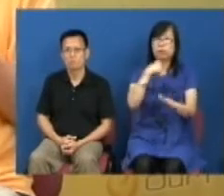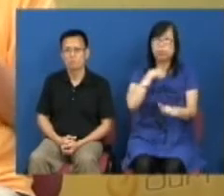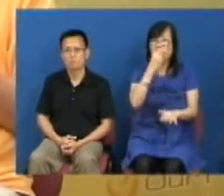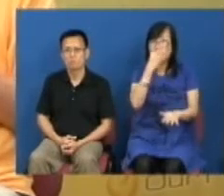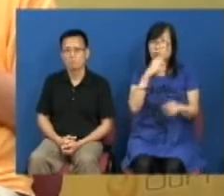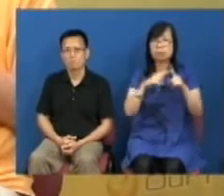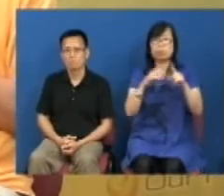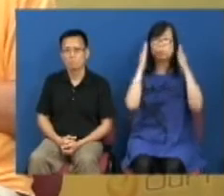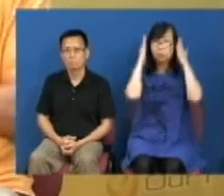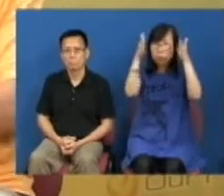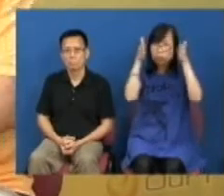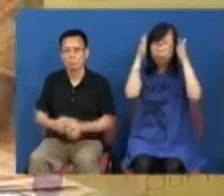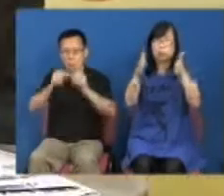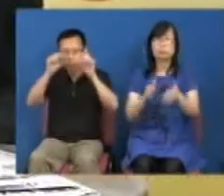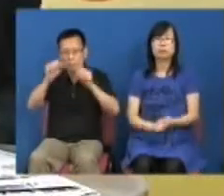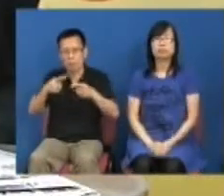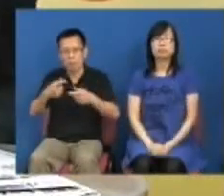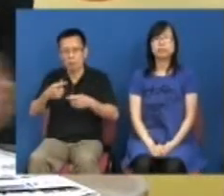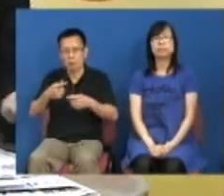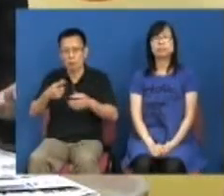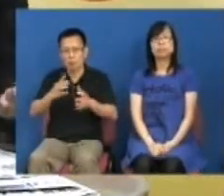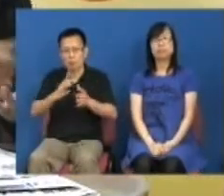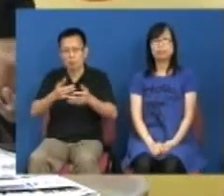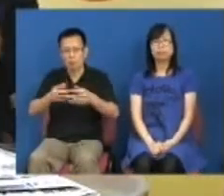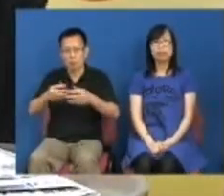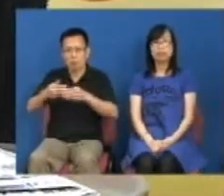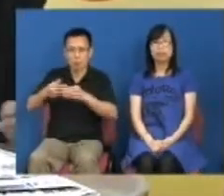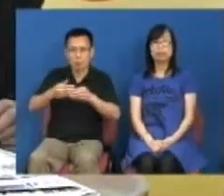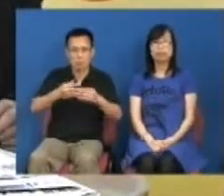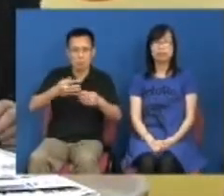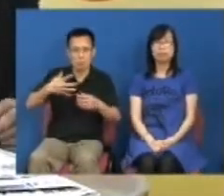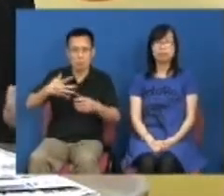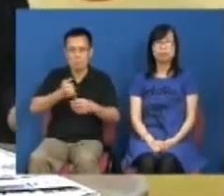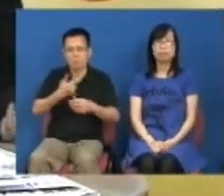我们希望这个问题是我们的领导班子说了要查走不足